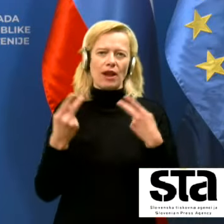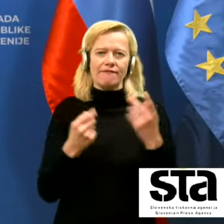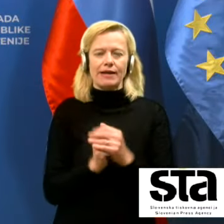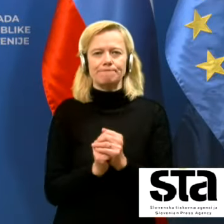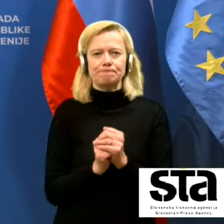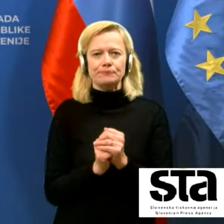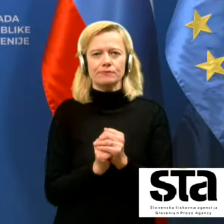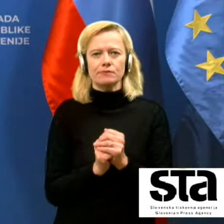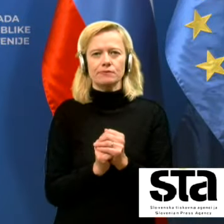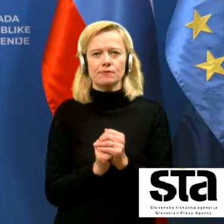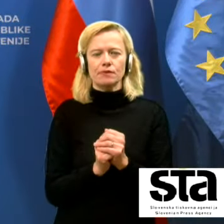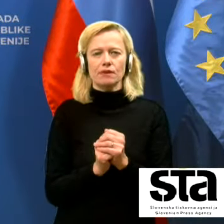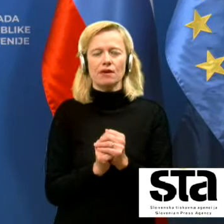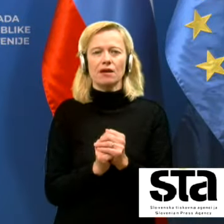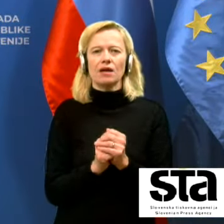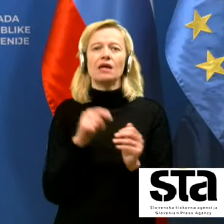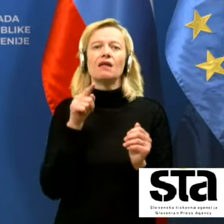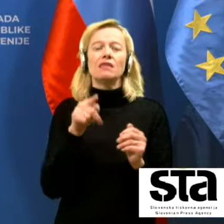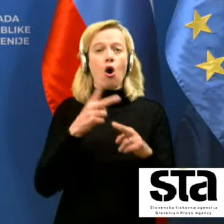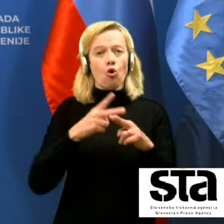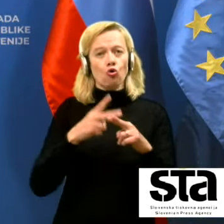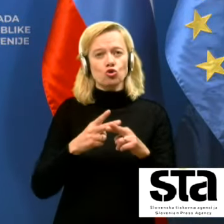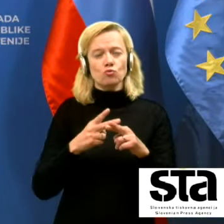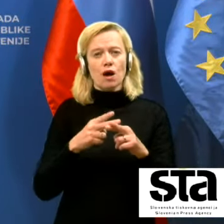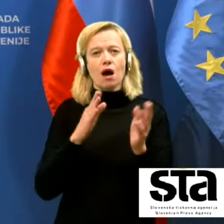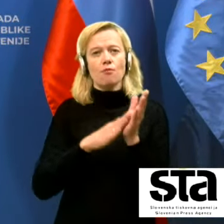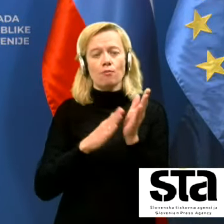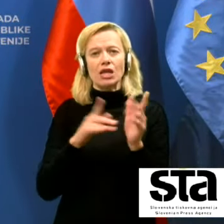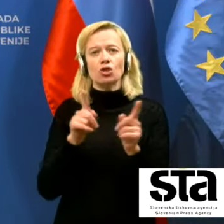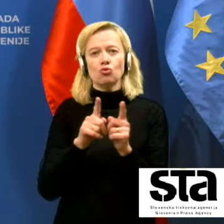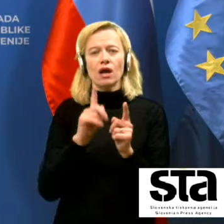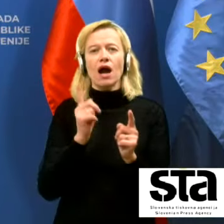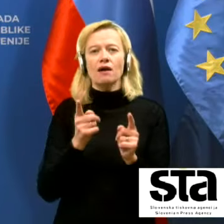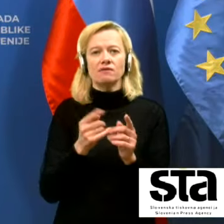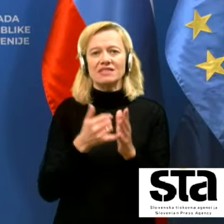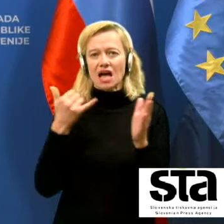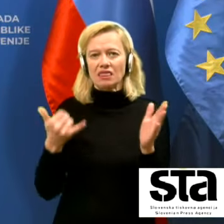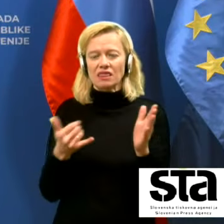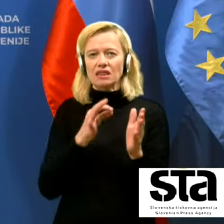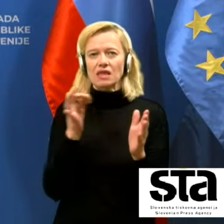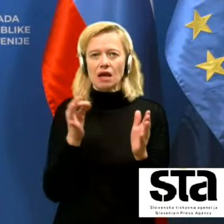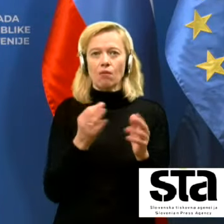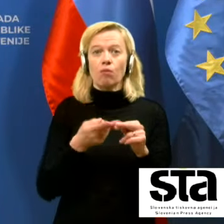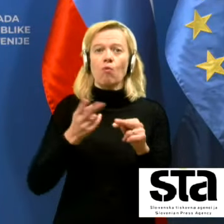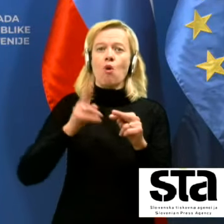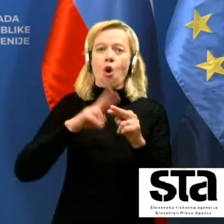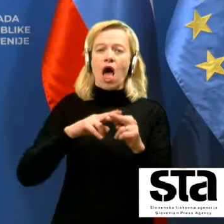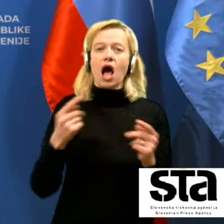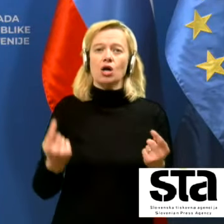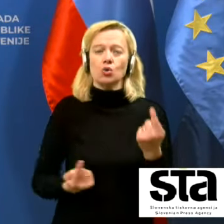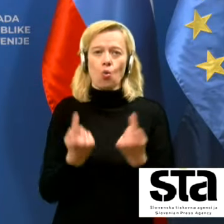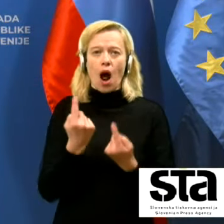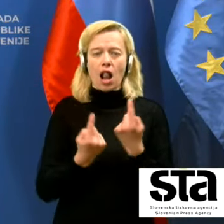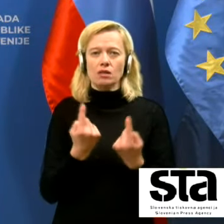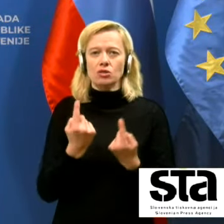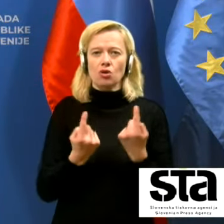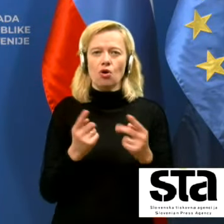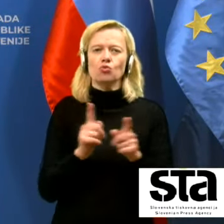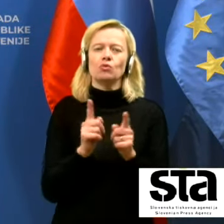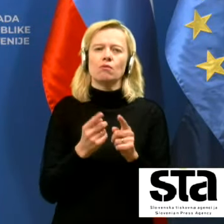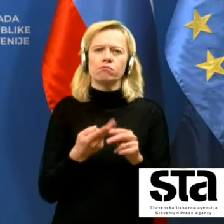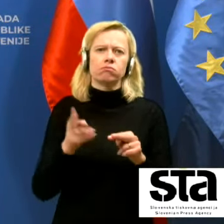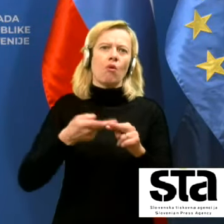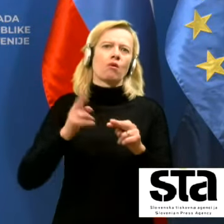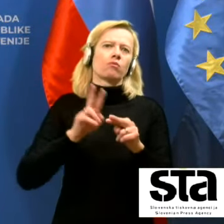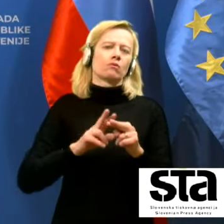Ne na zadnje, ta okužba pomeni tudi to, kar v zadnjih dneh je vedno bolj aktualno in seveda tudi vedno bolj pereče.